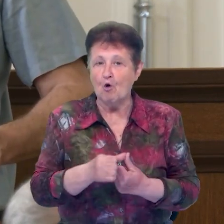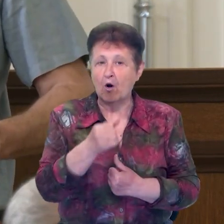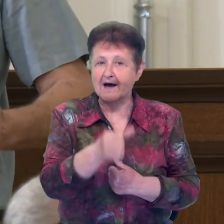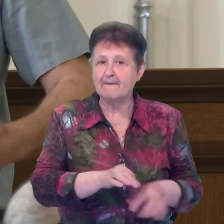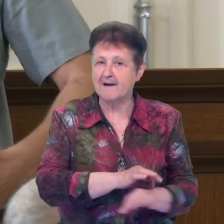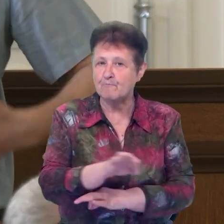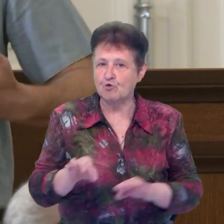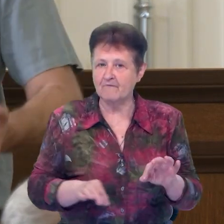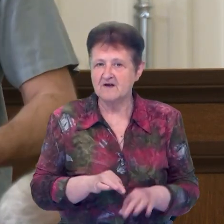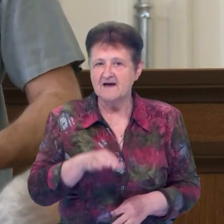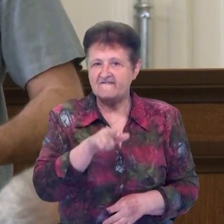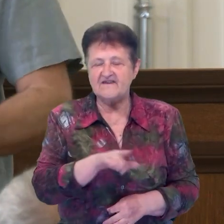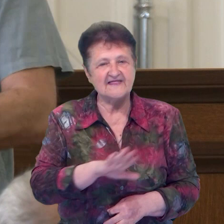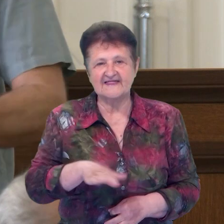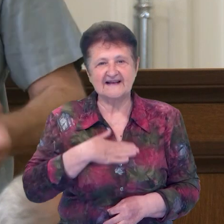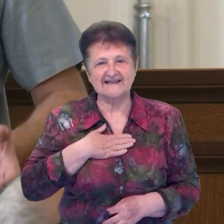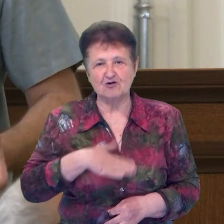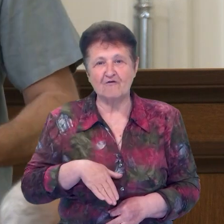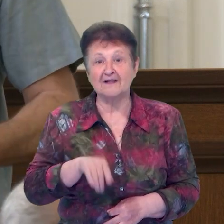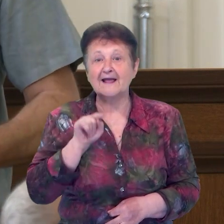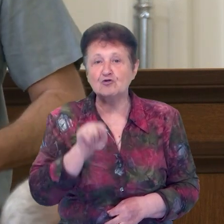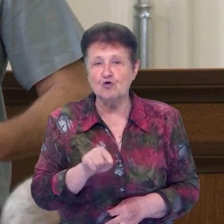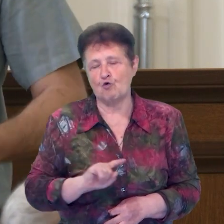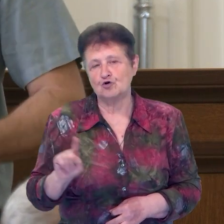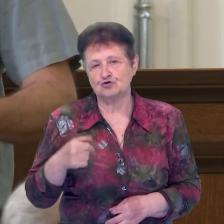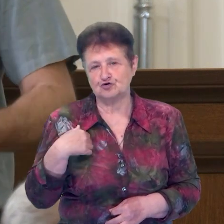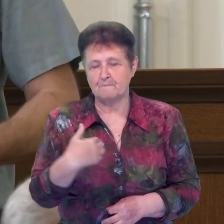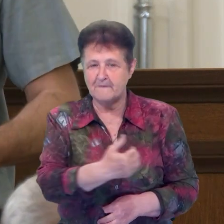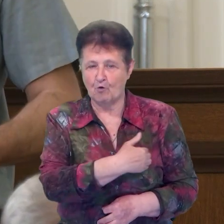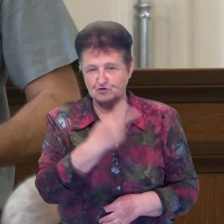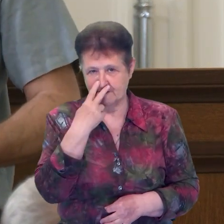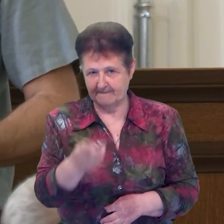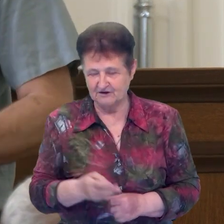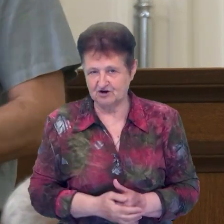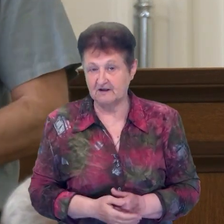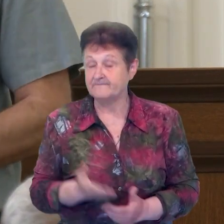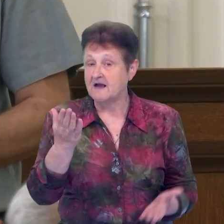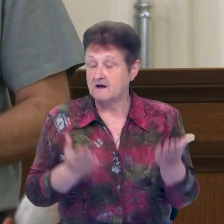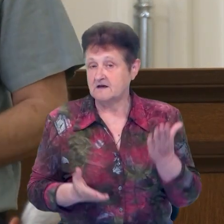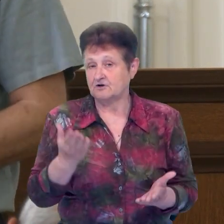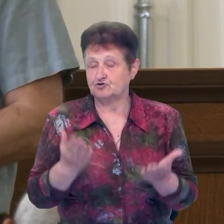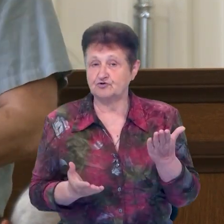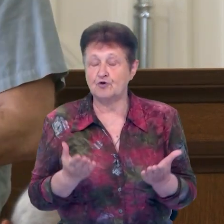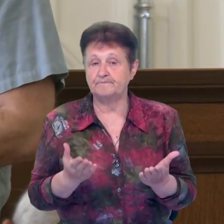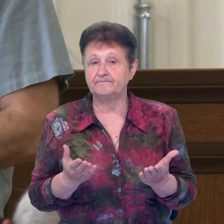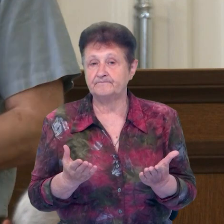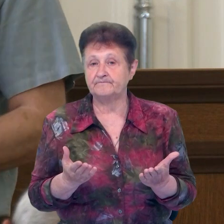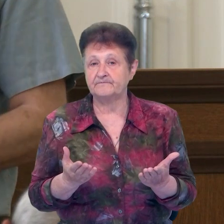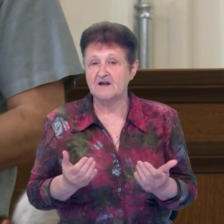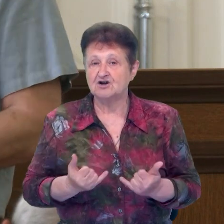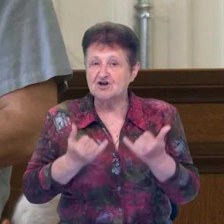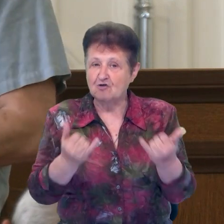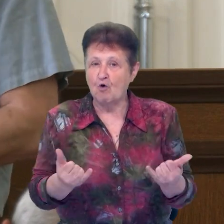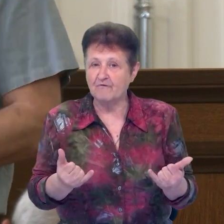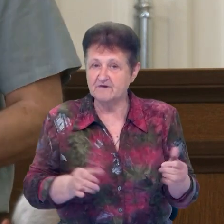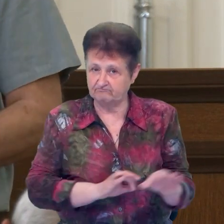він не задовольнить того, що ми хочемо бачити. І якщо шановні